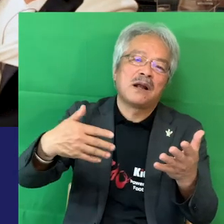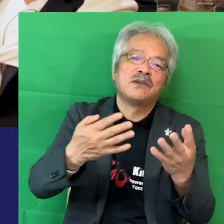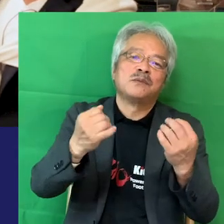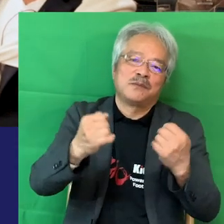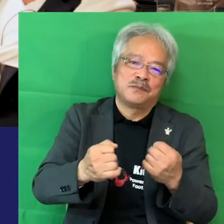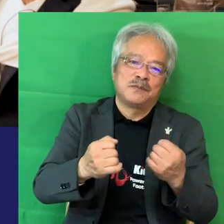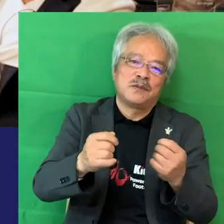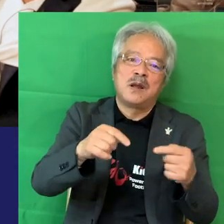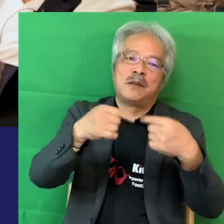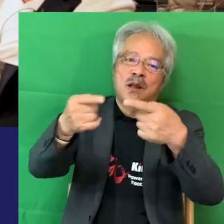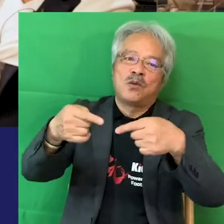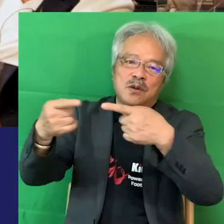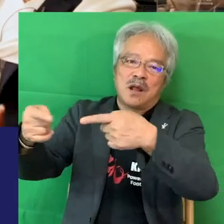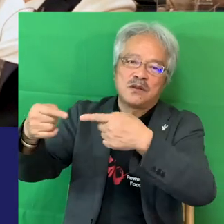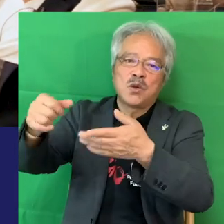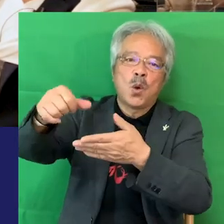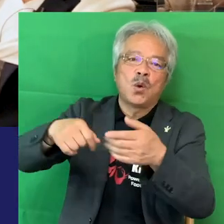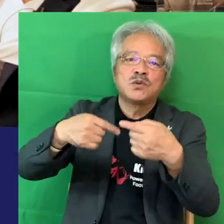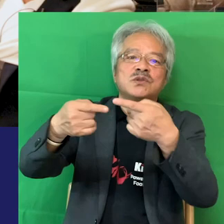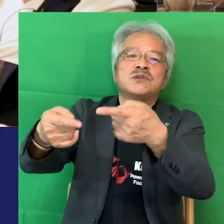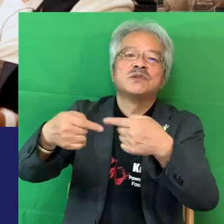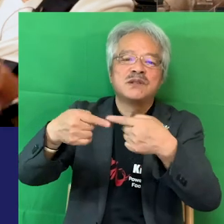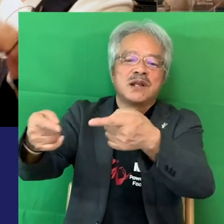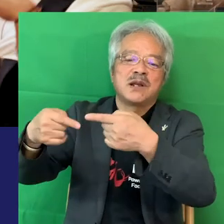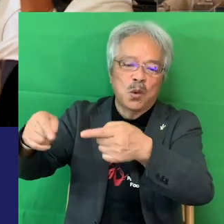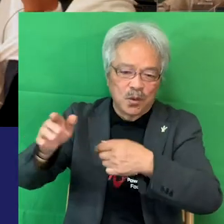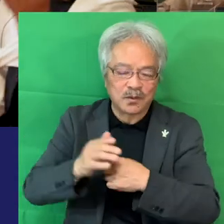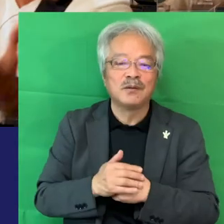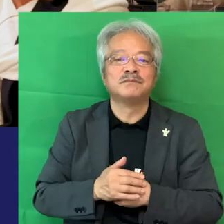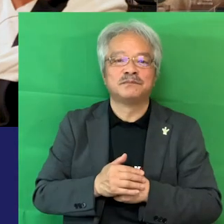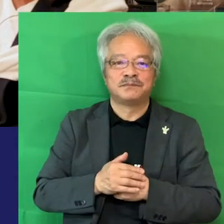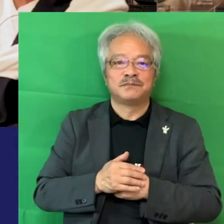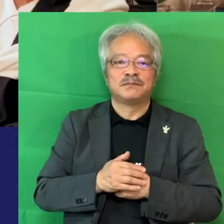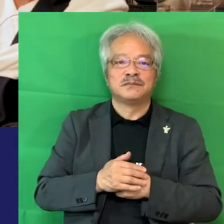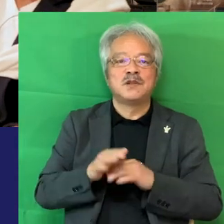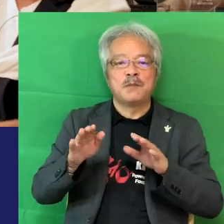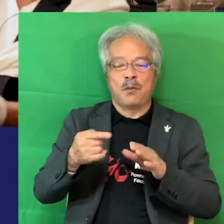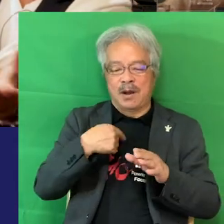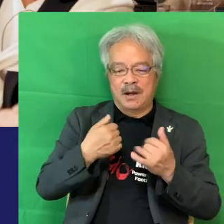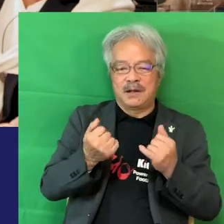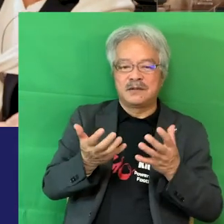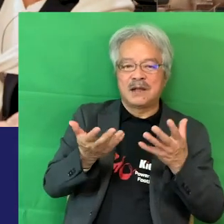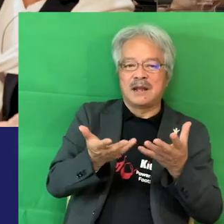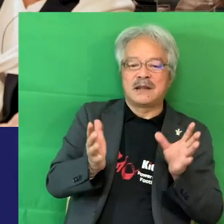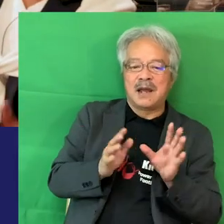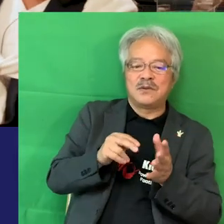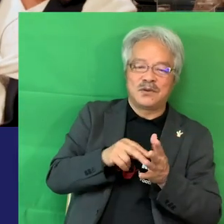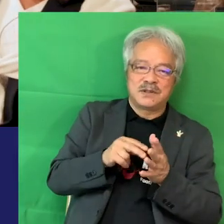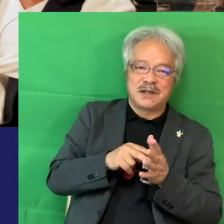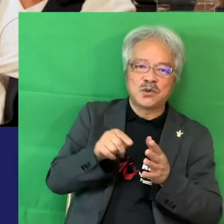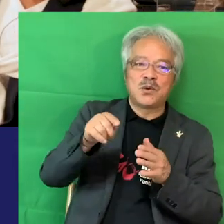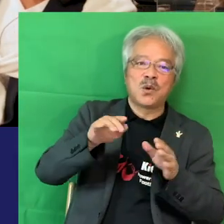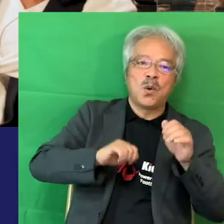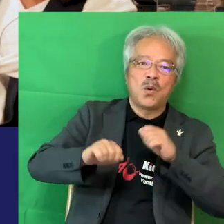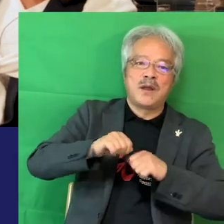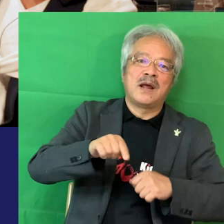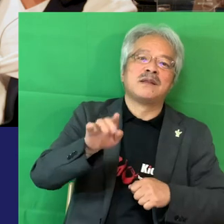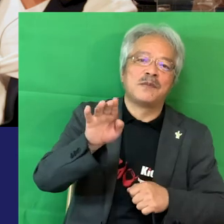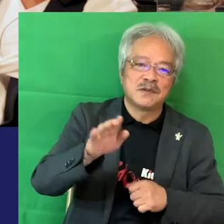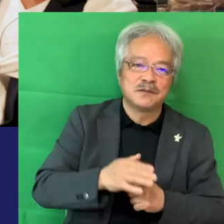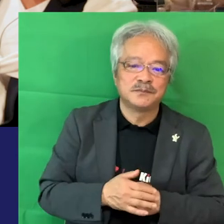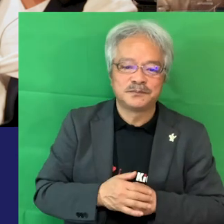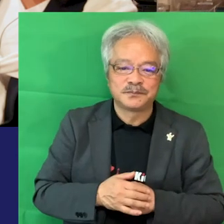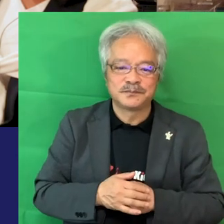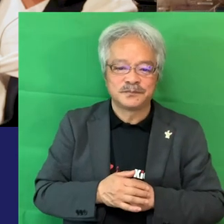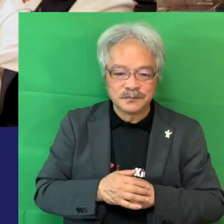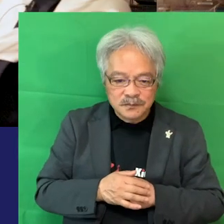も着れるっていう形になるんですよファミリーにしていこうみたいなところで今我々の団体として第一本目が入っていってこれが今こういう状況ですよこういう段階